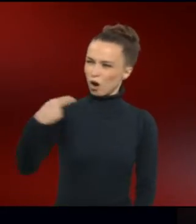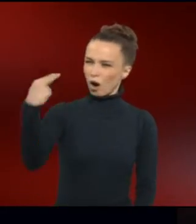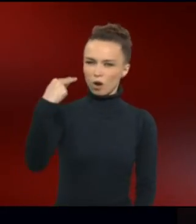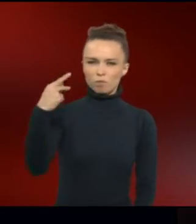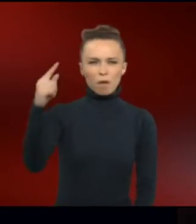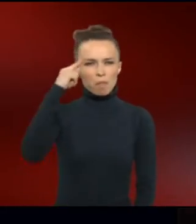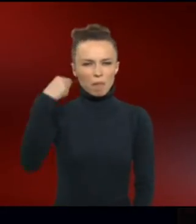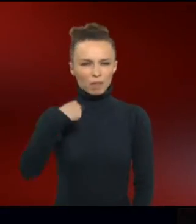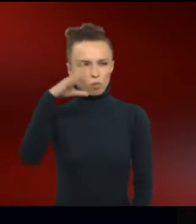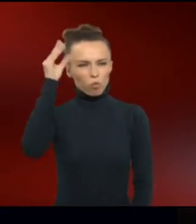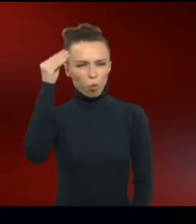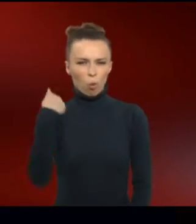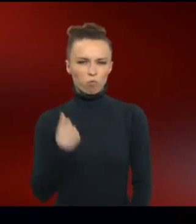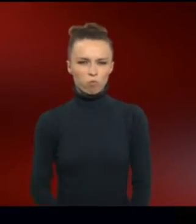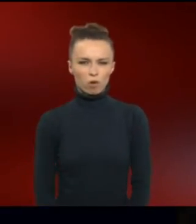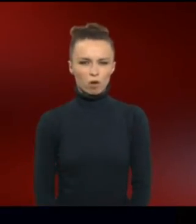Die denken, dass ich doof bin.